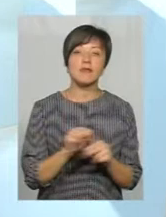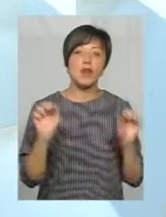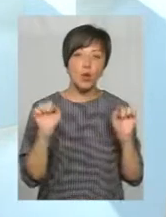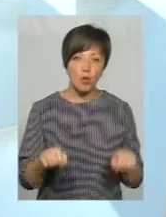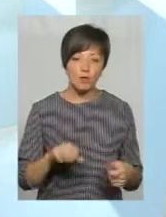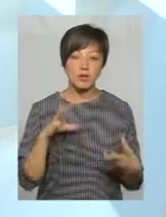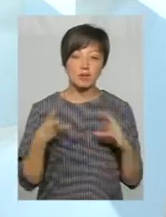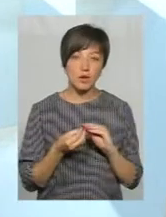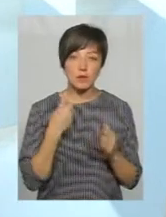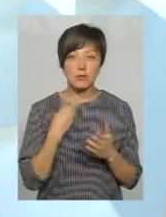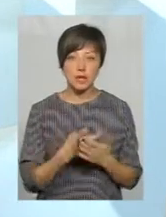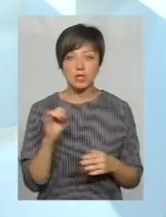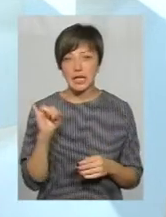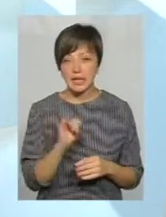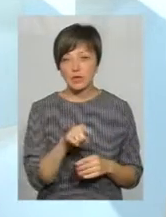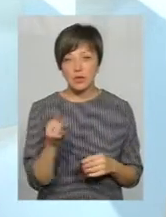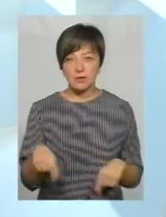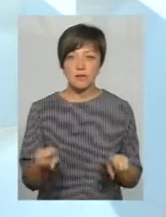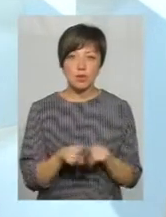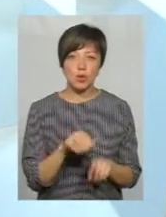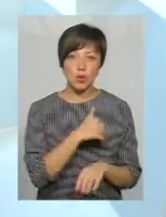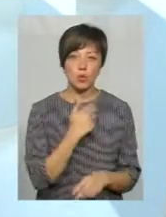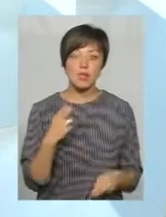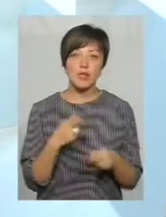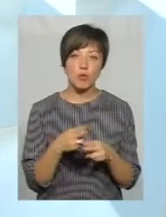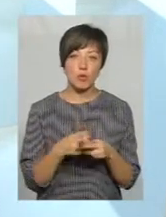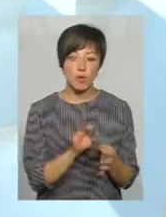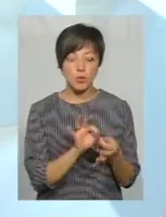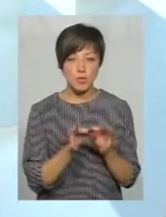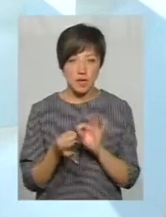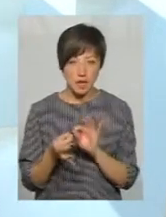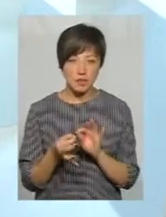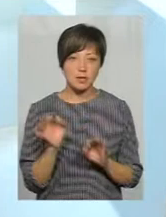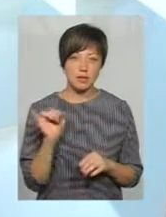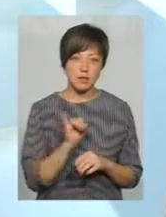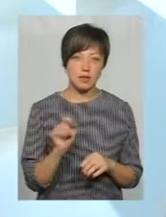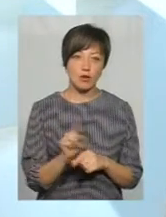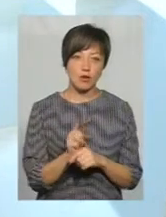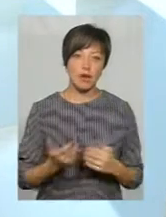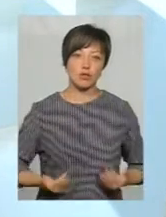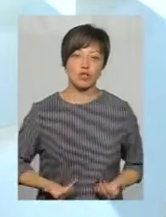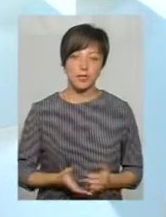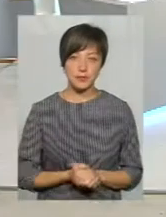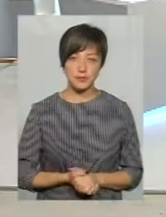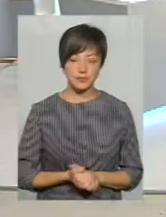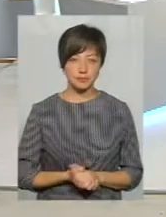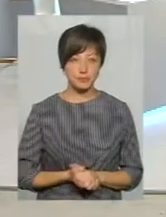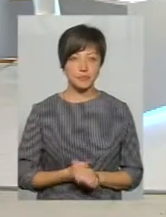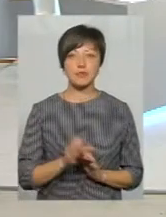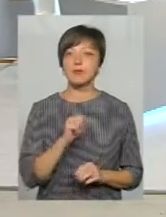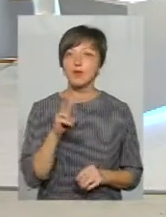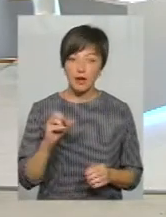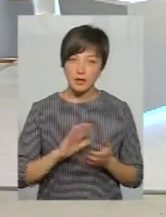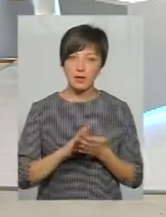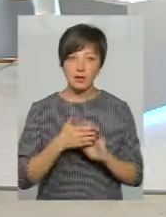вони бачать результати і вони все ж таки хочуть запобігти у складний і нормально жити. Але тенденція до